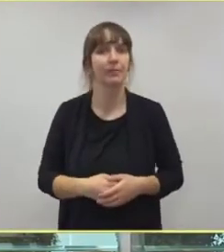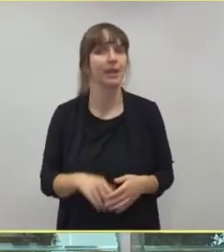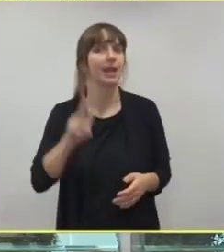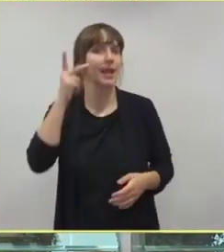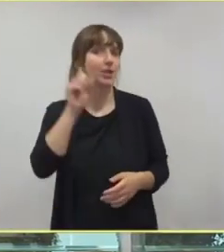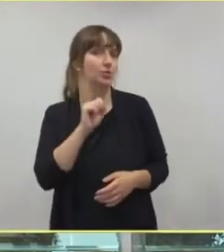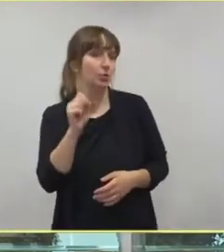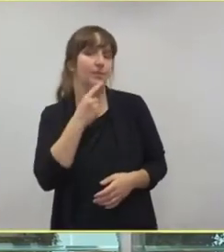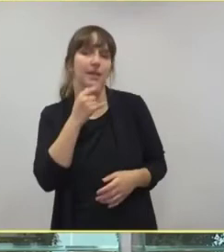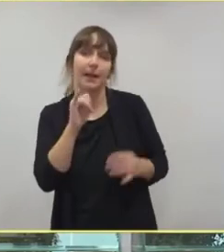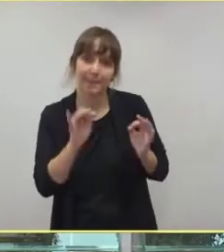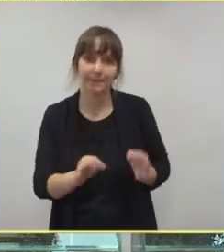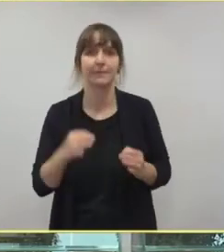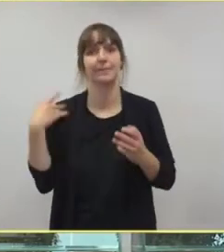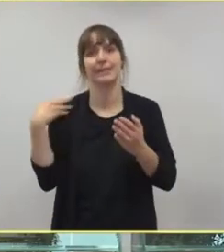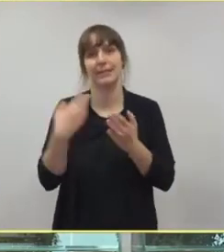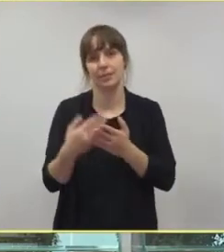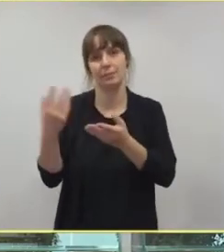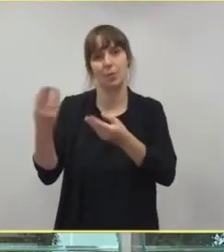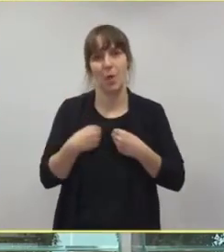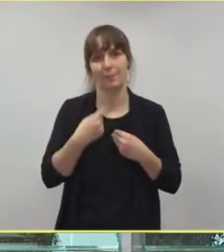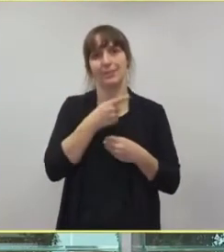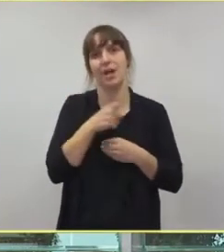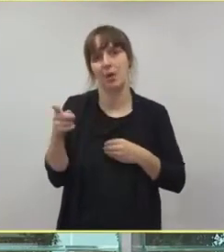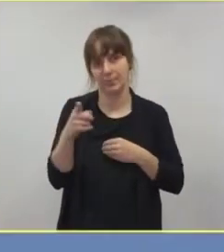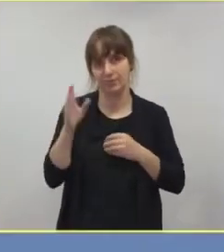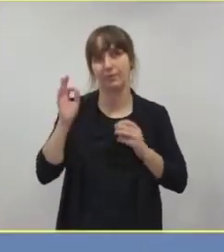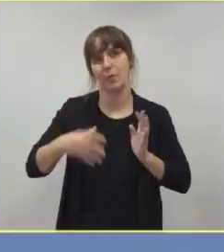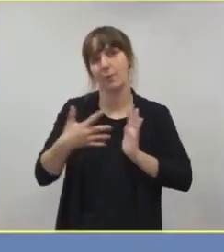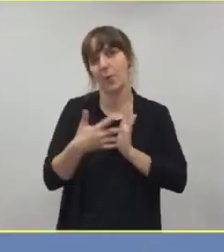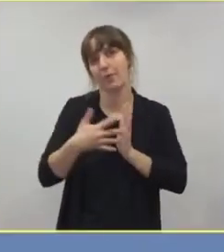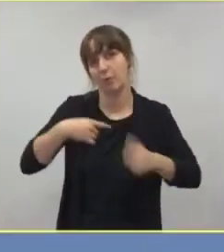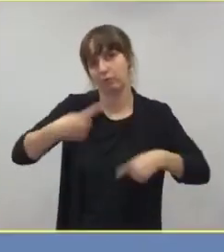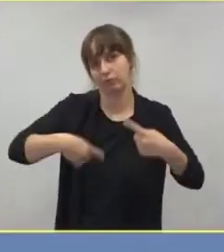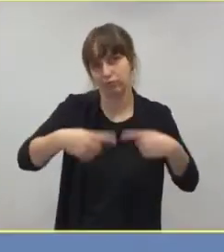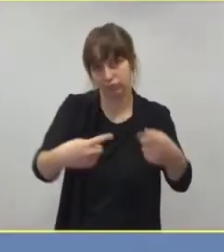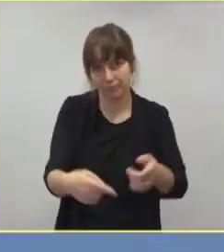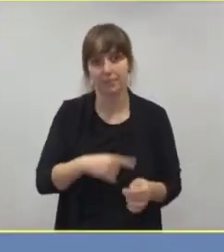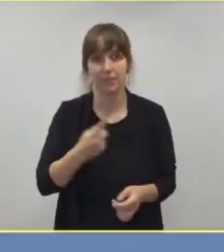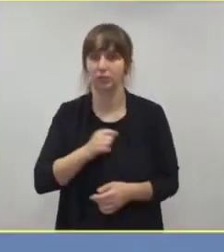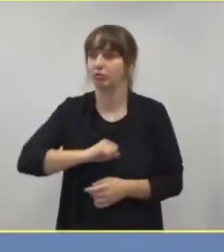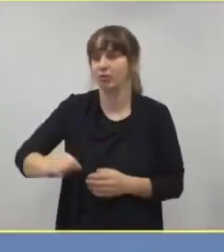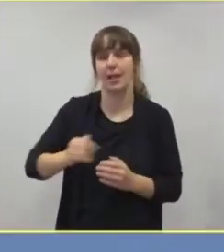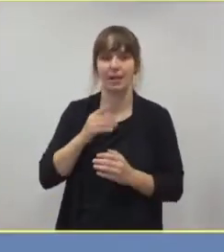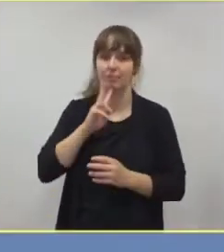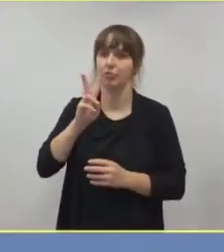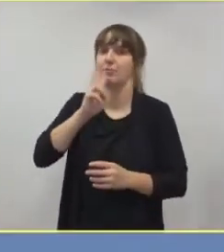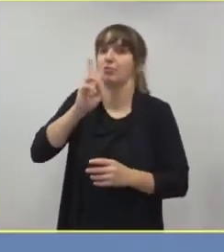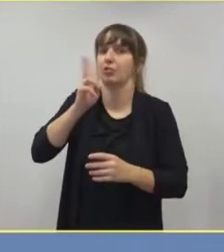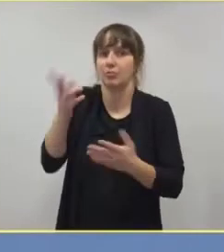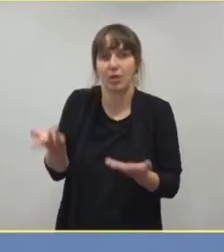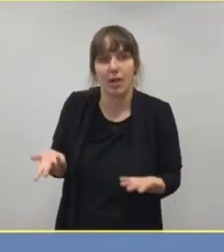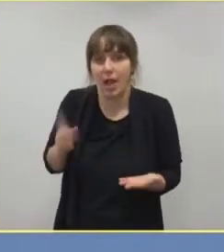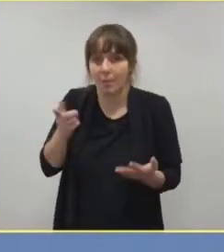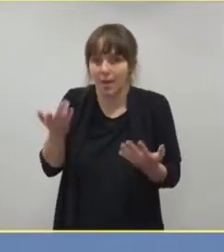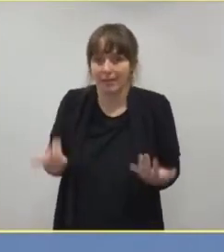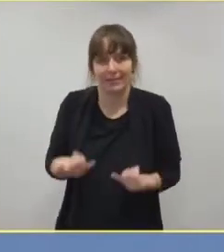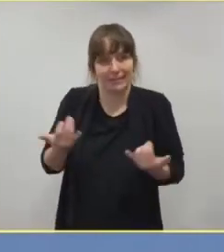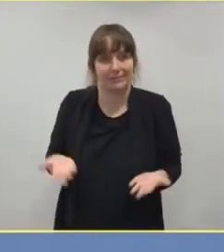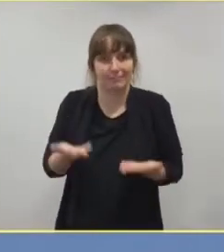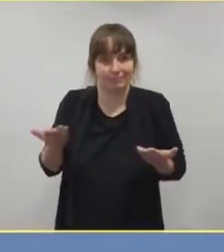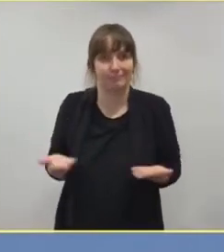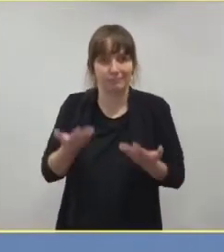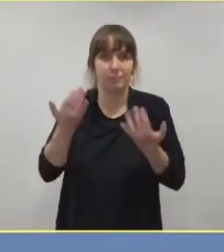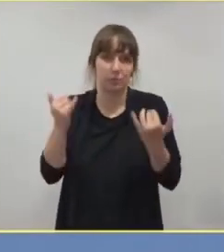auch erst 1.000 bekommen zur Prüfung, haben dann auch flott nachbestellt, aber wir haben sie jetzt aber auch im fünfjährigen Bereich